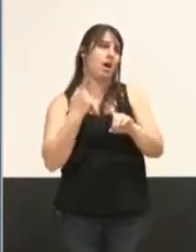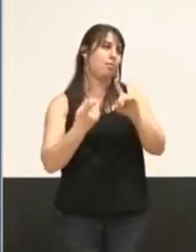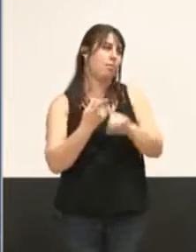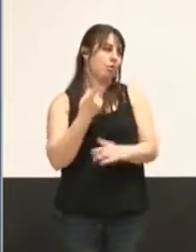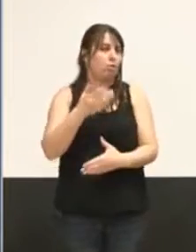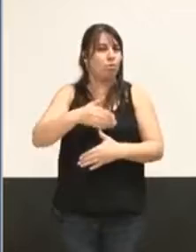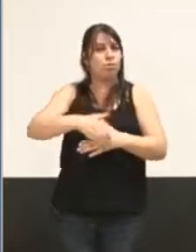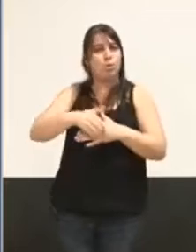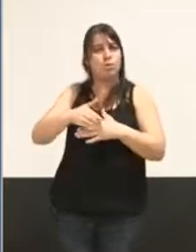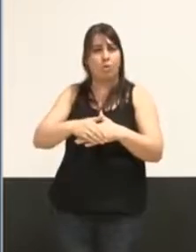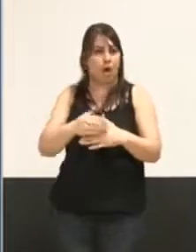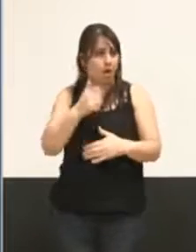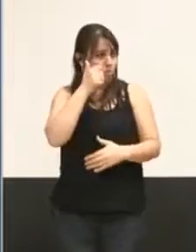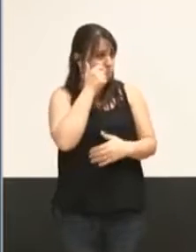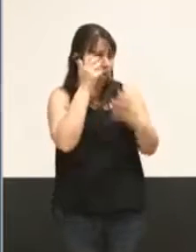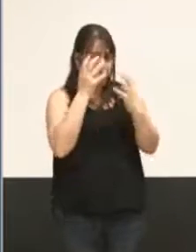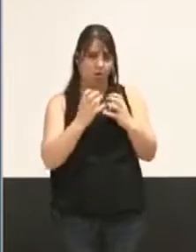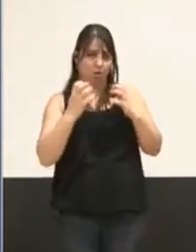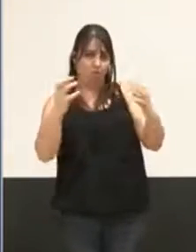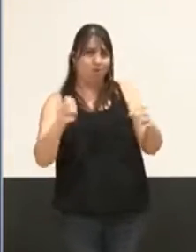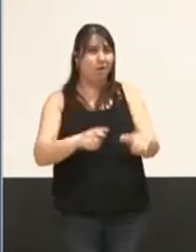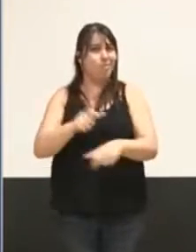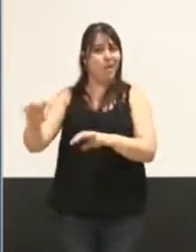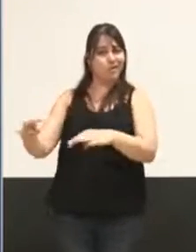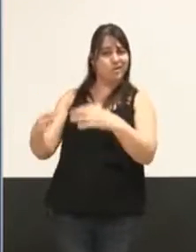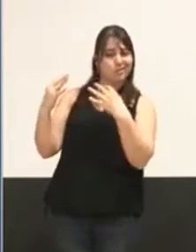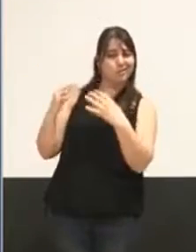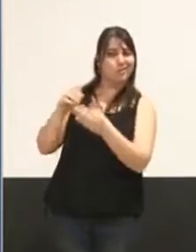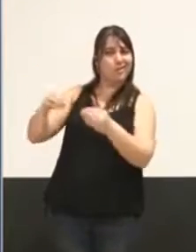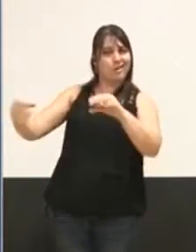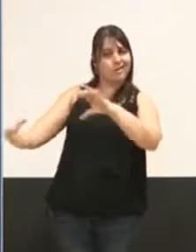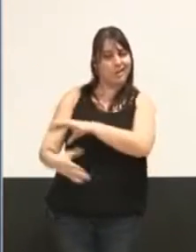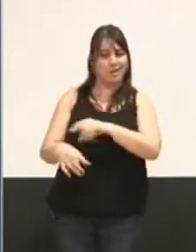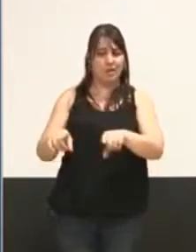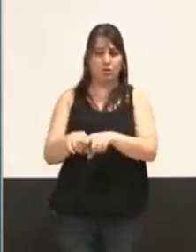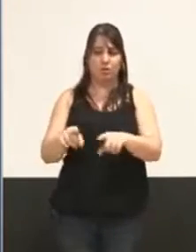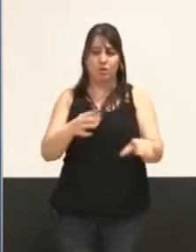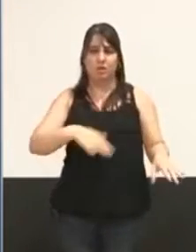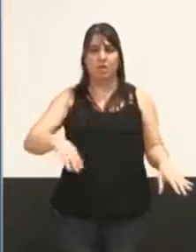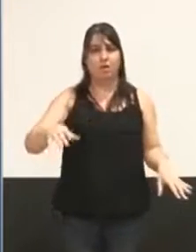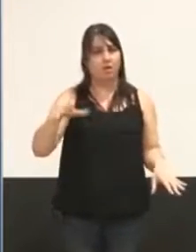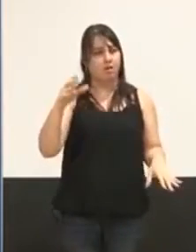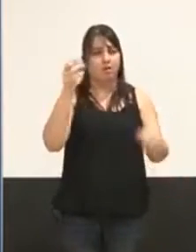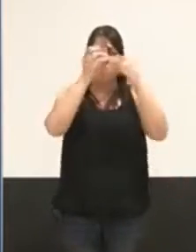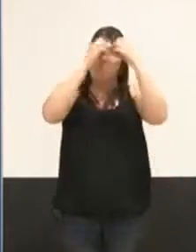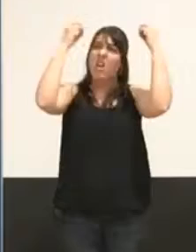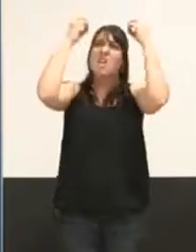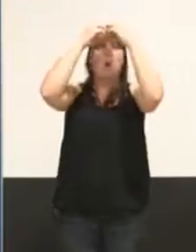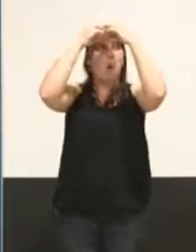soir, ici, à tous les grenoblois, qu'aucune ignorance n'est utile.